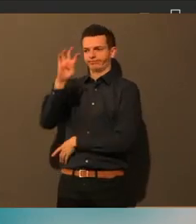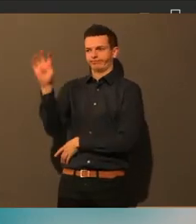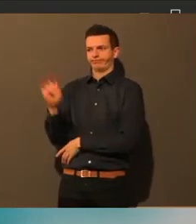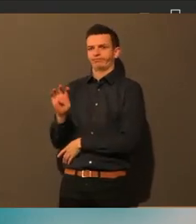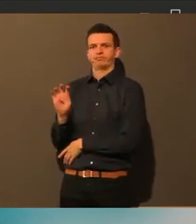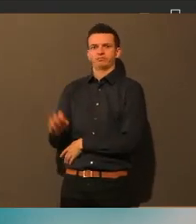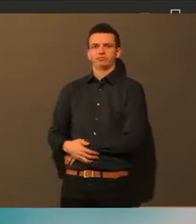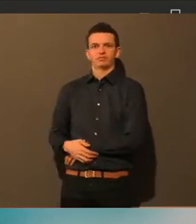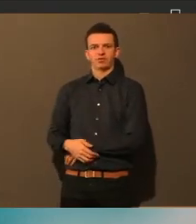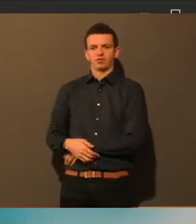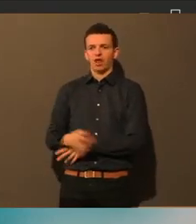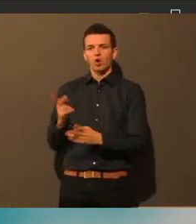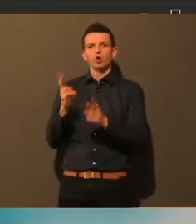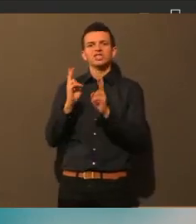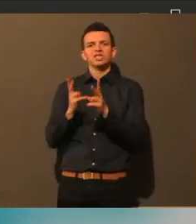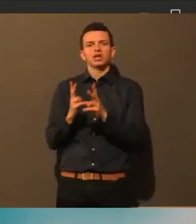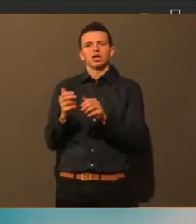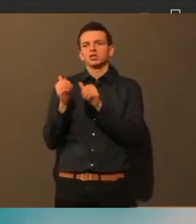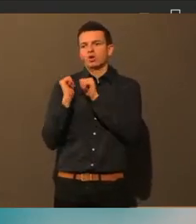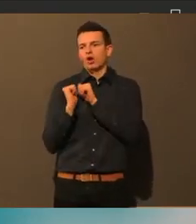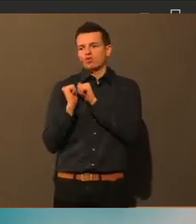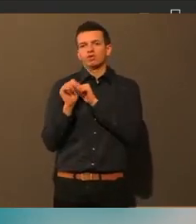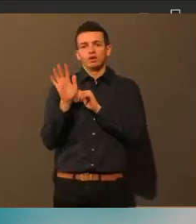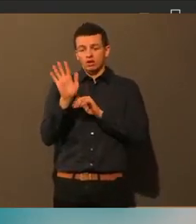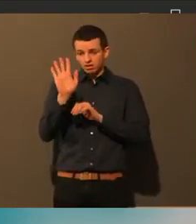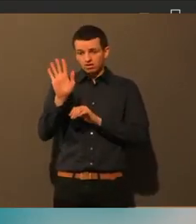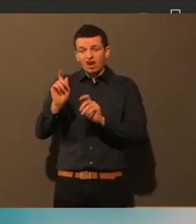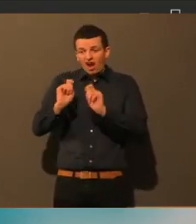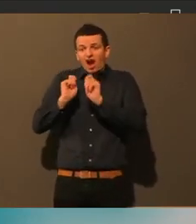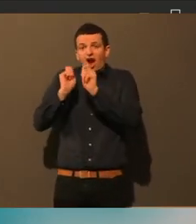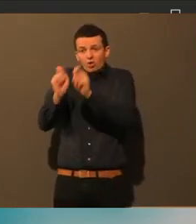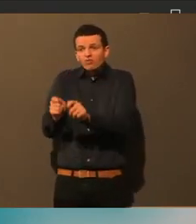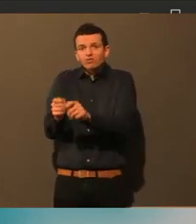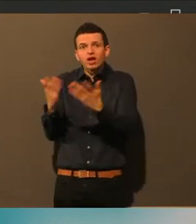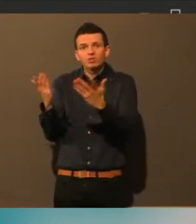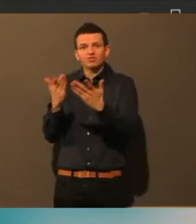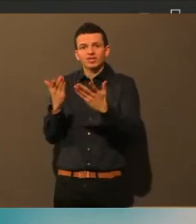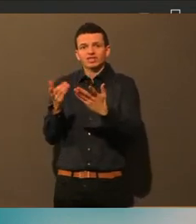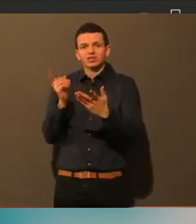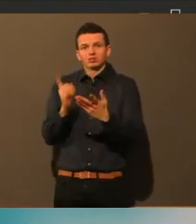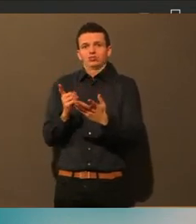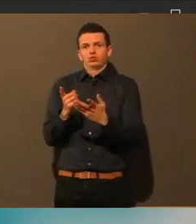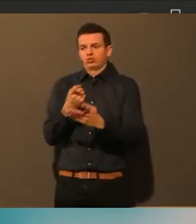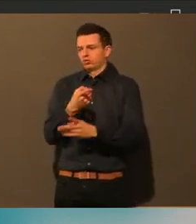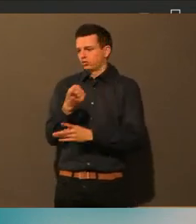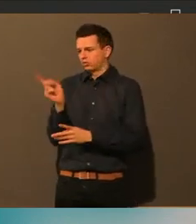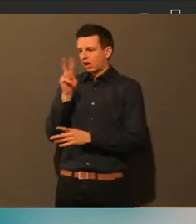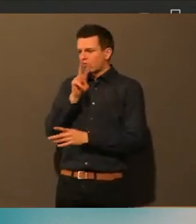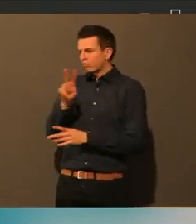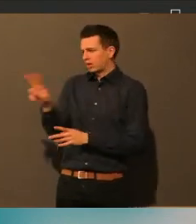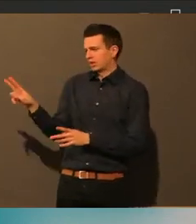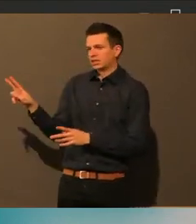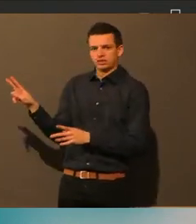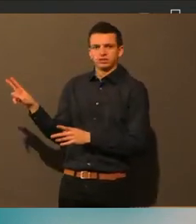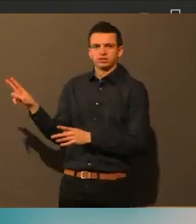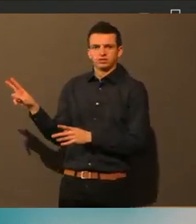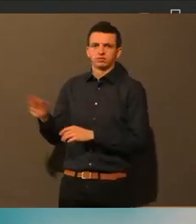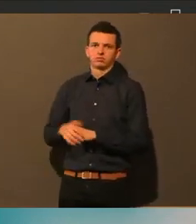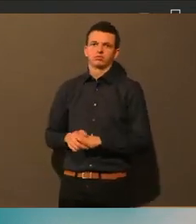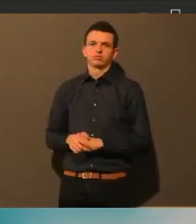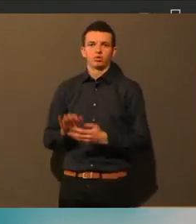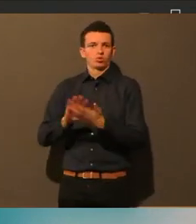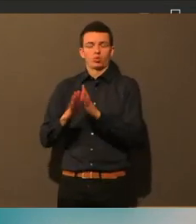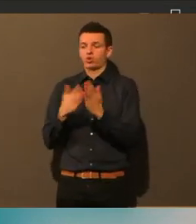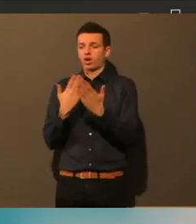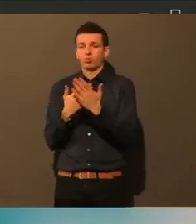Versorgung sorgen. Aber es ist halt mit dem Thema Desinfektionsmittel auch so, wenn es so schnell leer wird, dann wird das wahrscheinlich auch